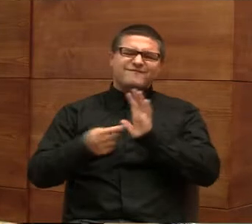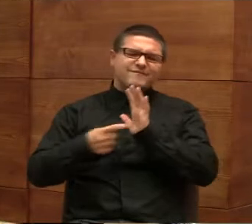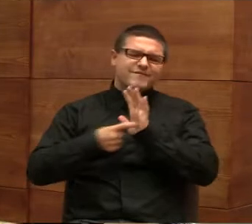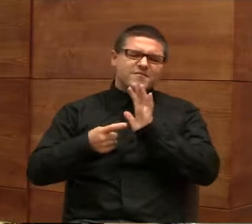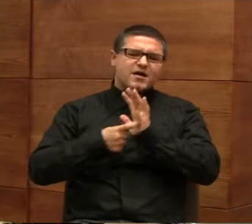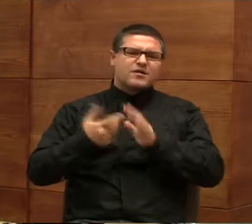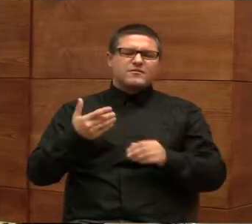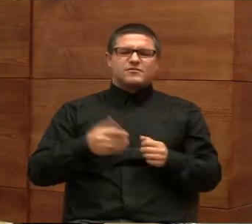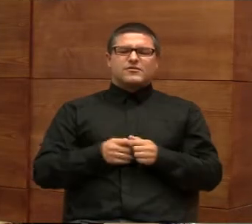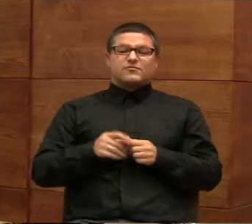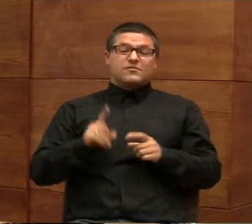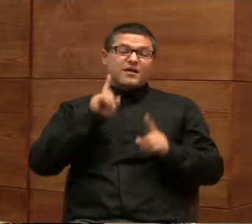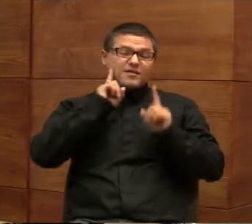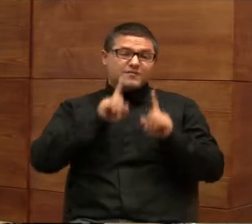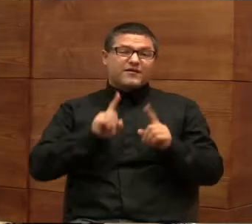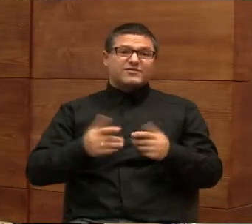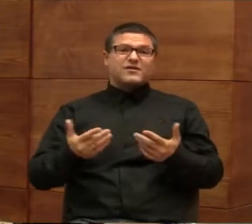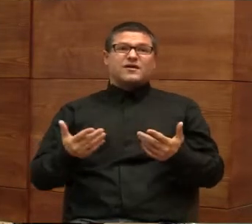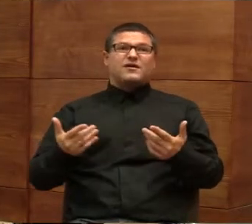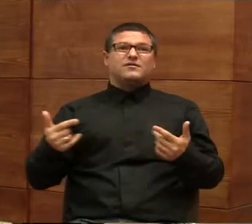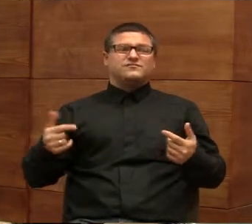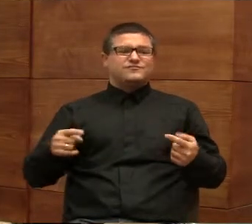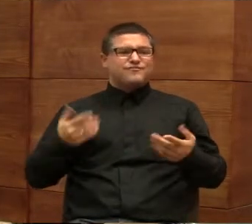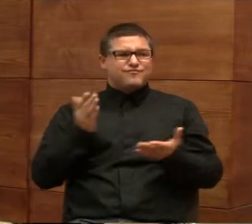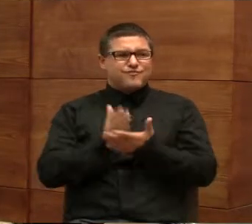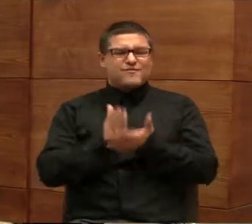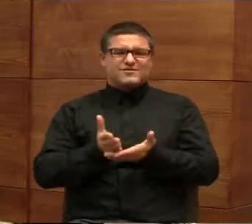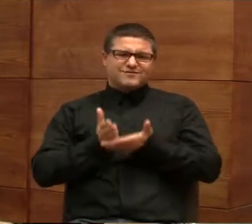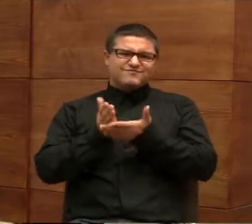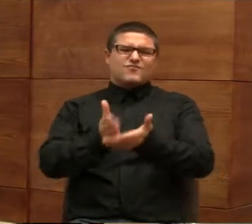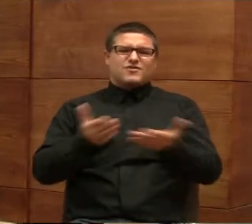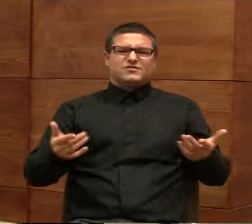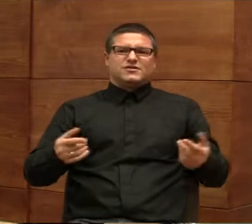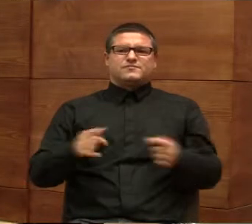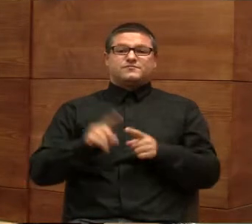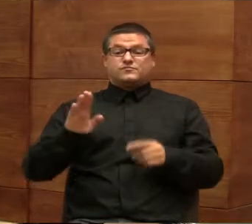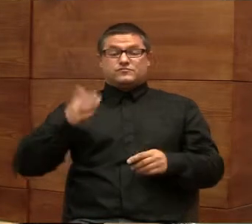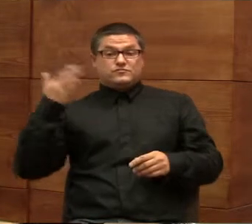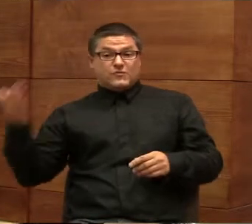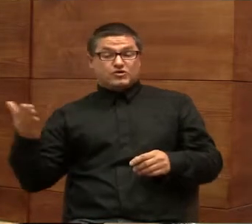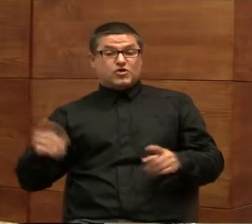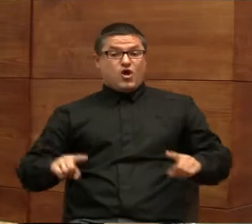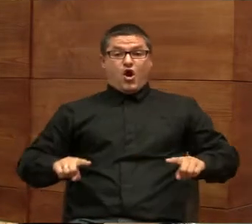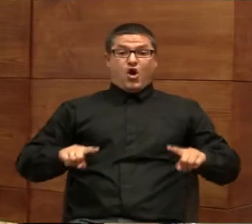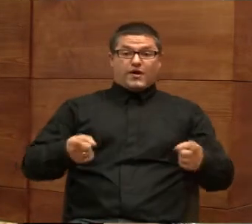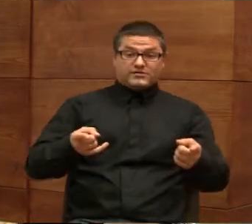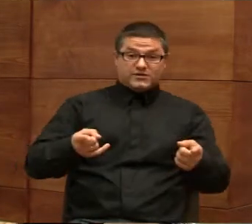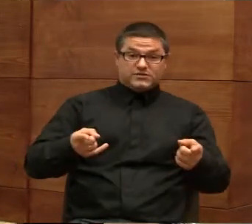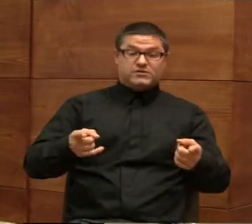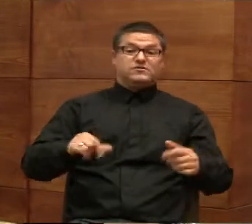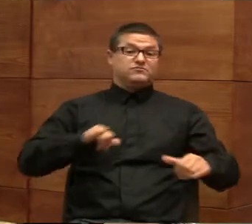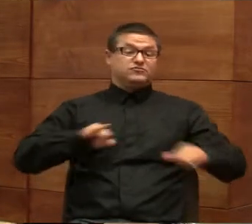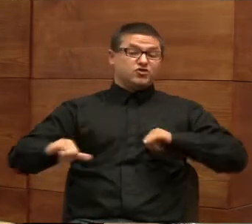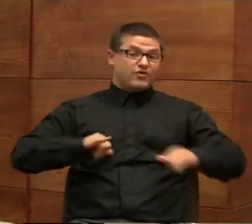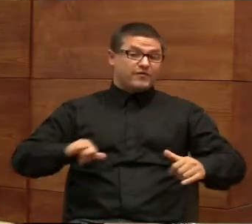naprawdę już takiego zorganizowanego wsparcia zarówno ze strony organizacji, jak i ze